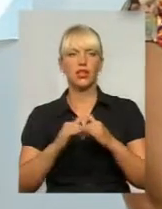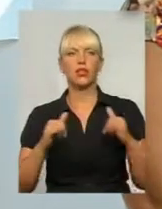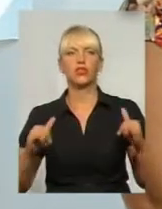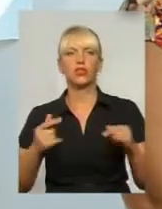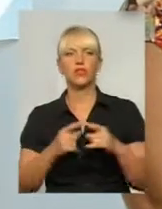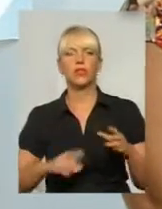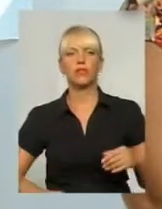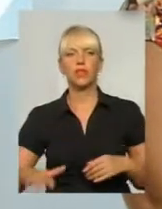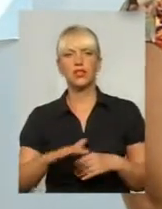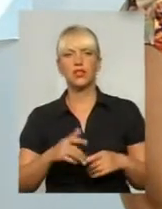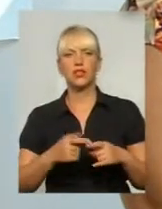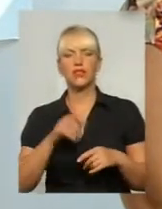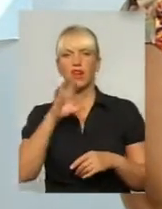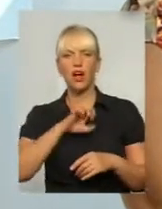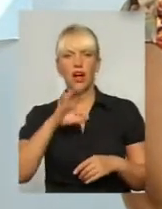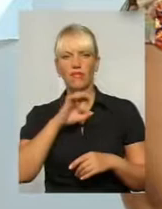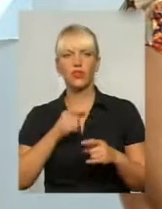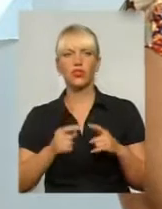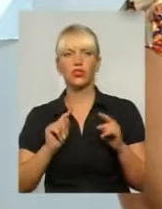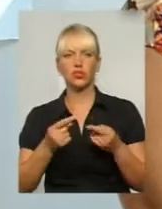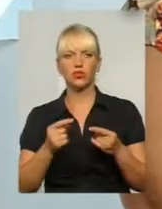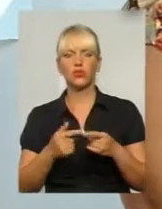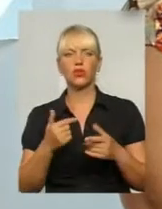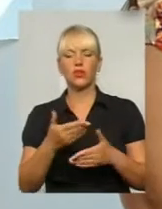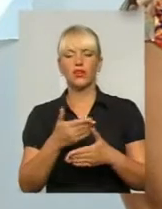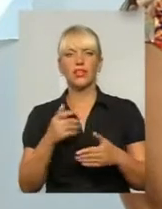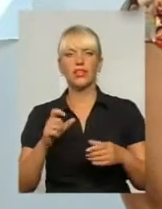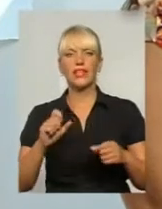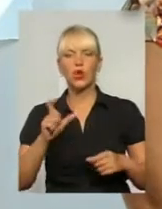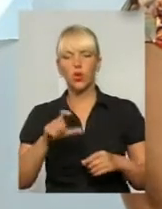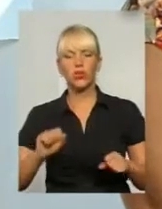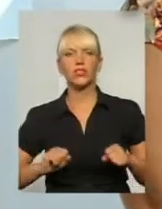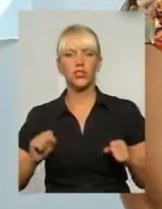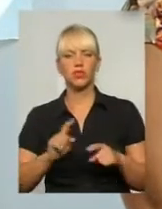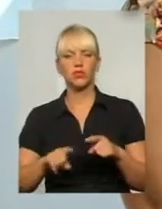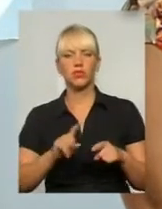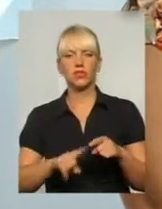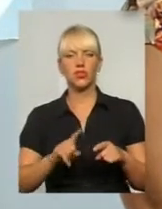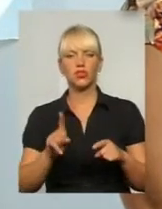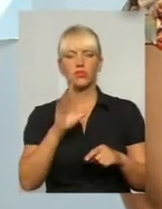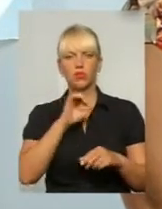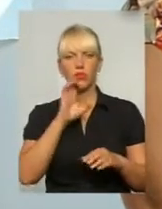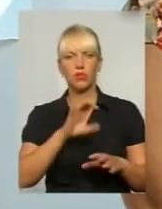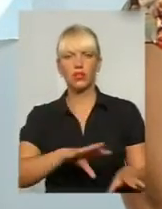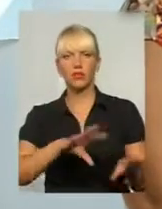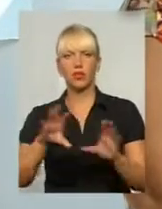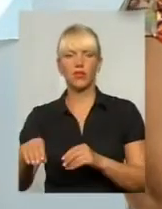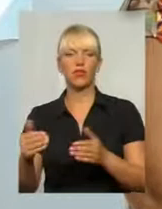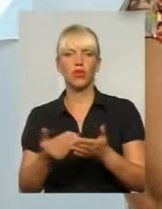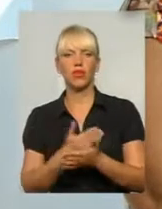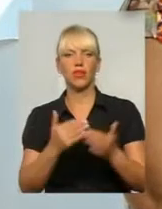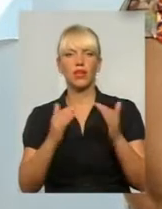цей масів. Вони гавкають, вони заважають. Тому, звісно, що вони стараються, щоб ці собачки быстріше переїхали в притулок новий.